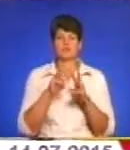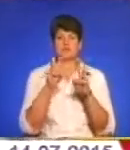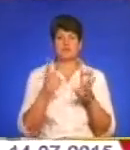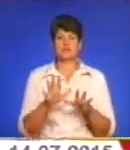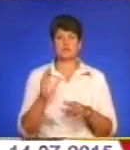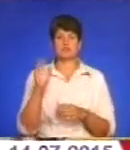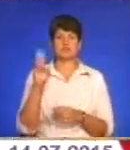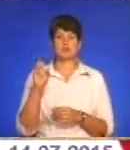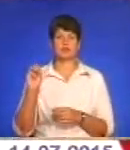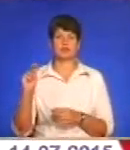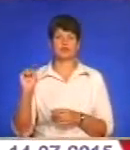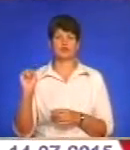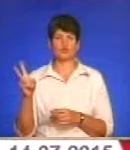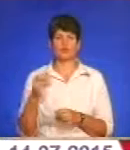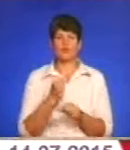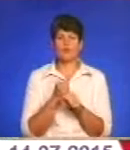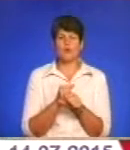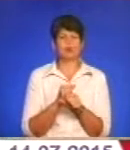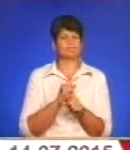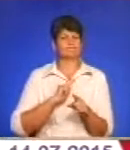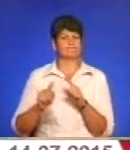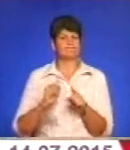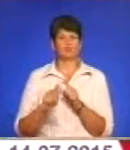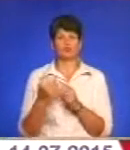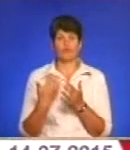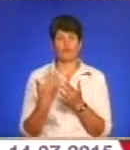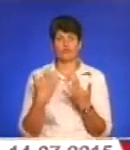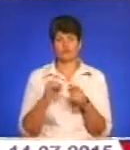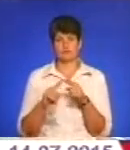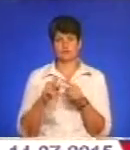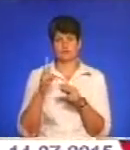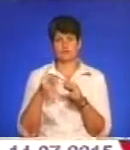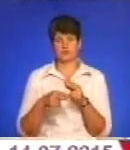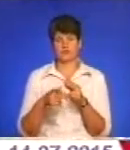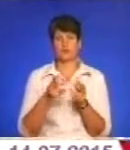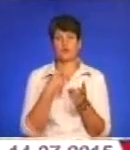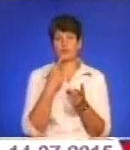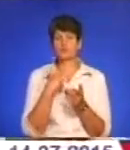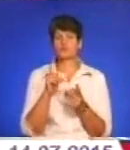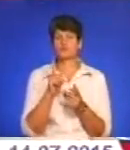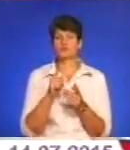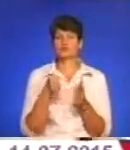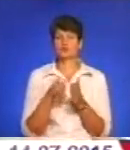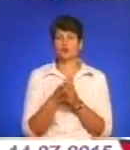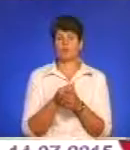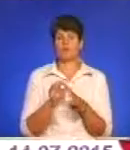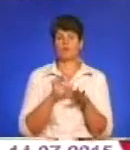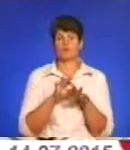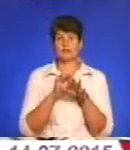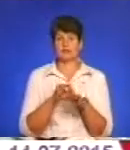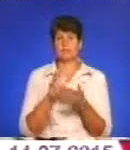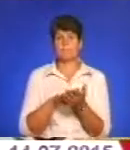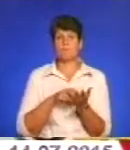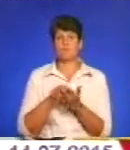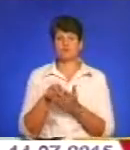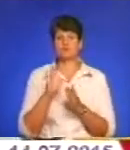Святослав Шевчук. Тож робота кипить і уже на стадії завершення. Декларуємо, що до дня проведення прощі